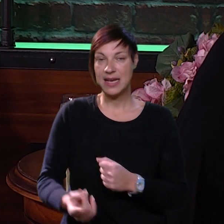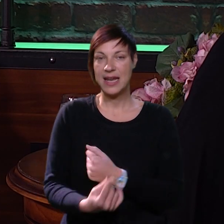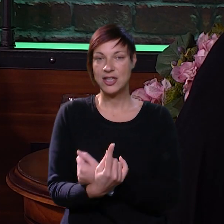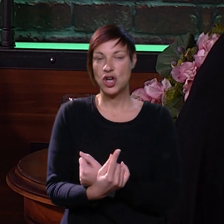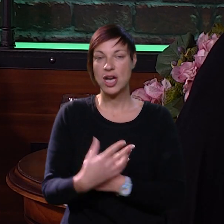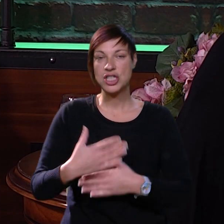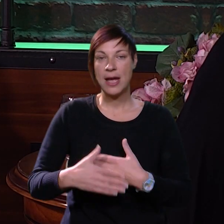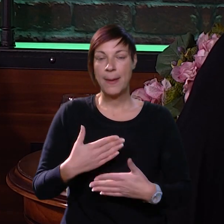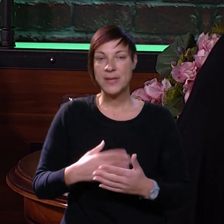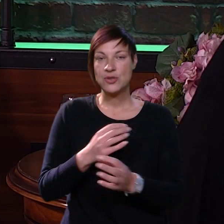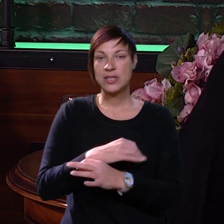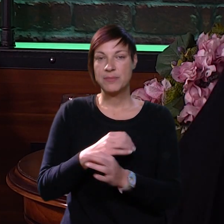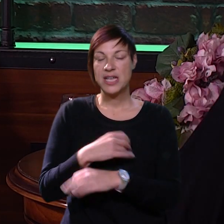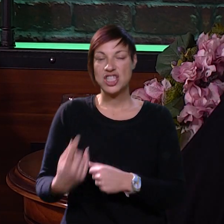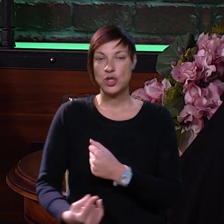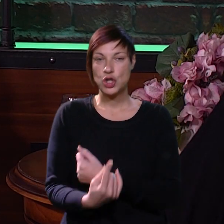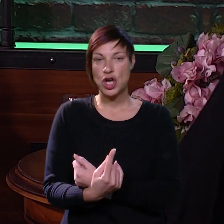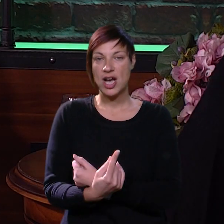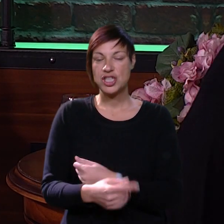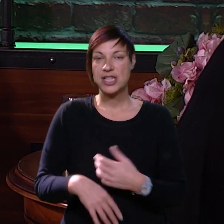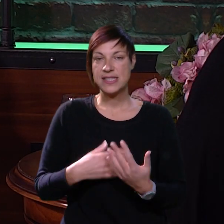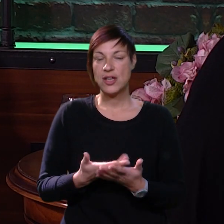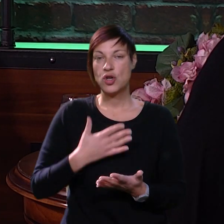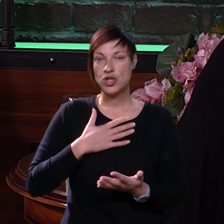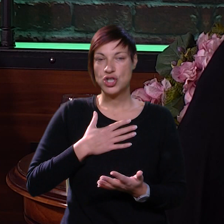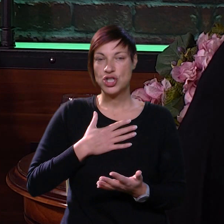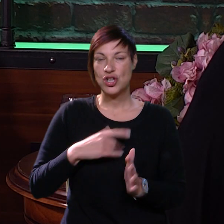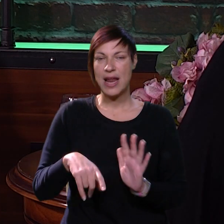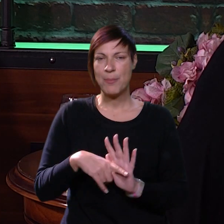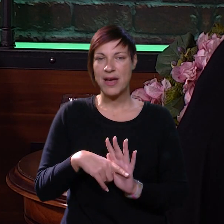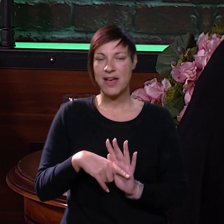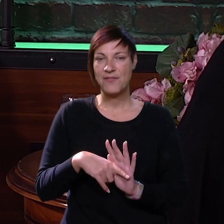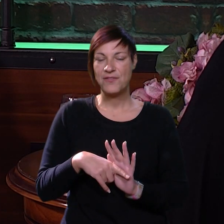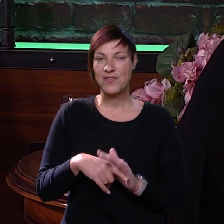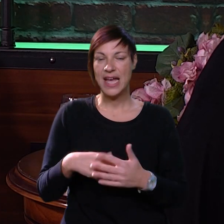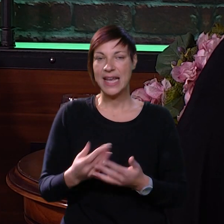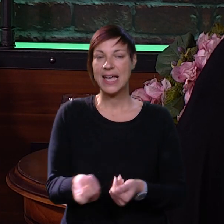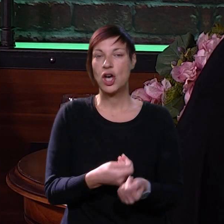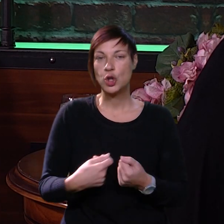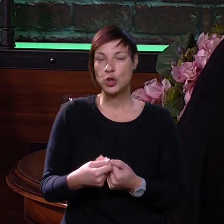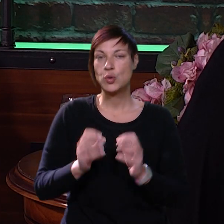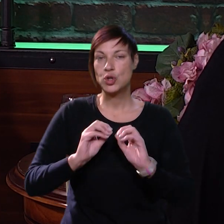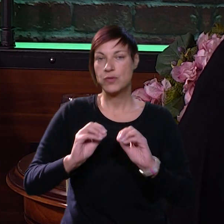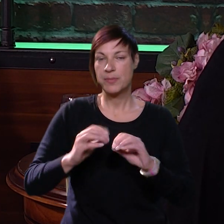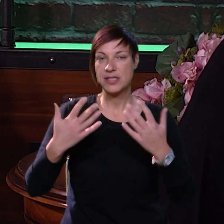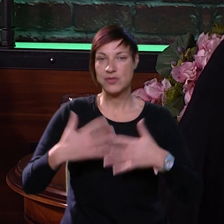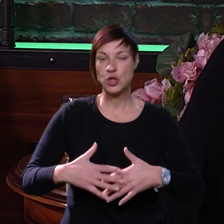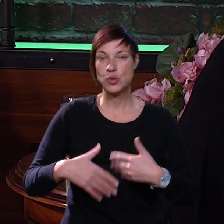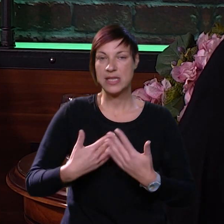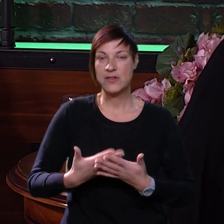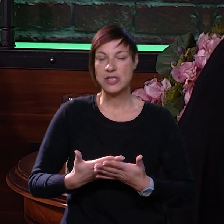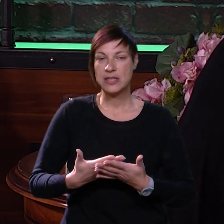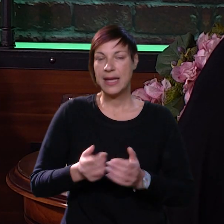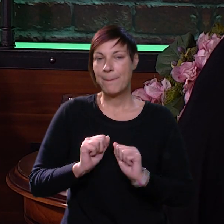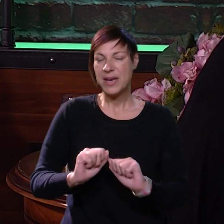ranoj dobi ne događa, međutim, nažalost, događa se. Ono što nama nekako fali, kao i društvu i obrazovnom sustavu,